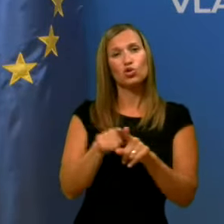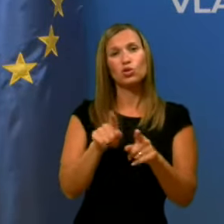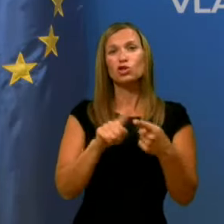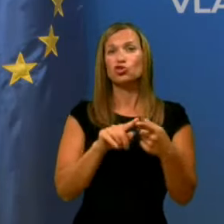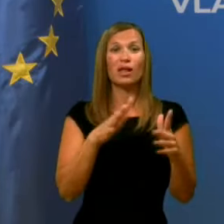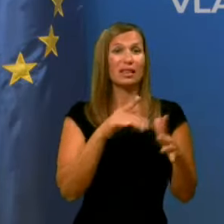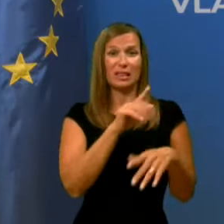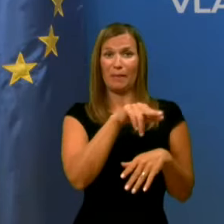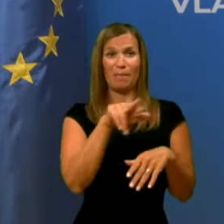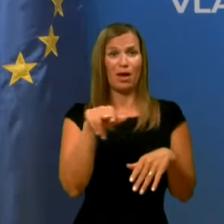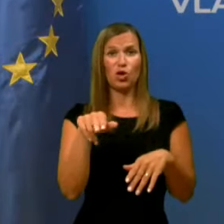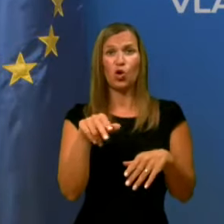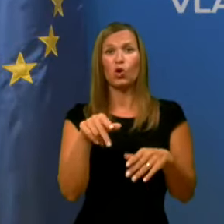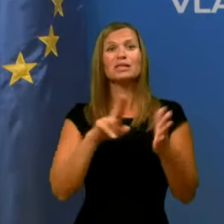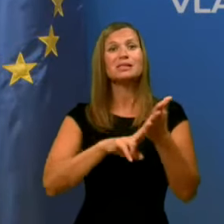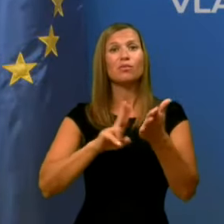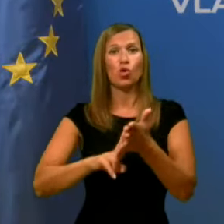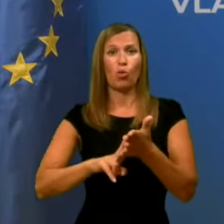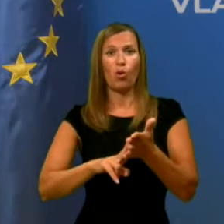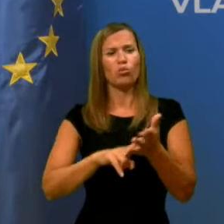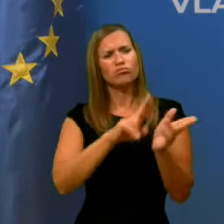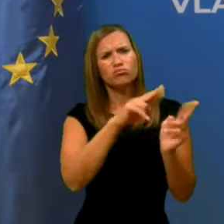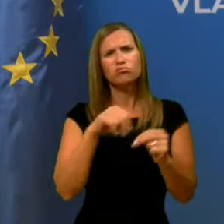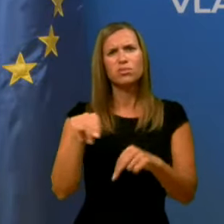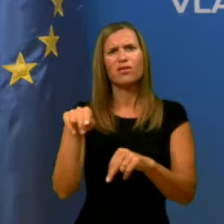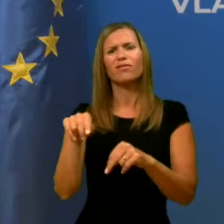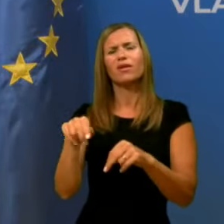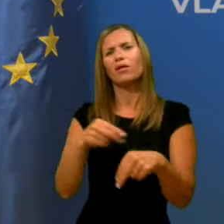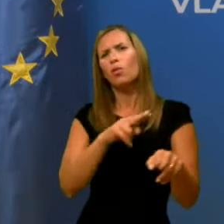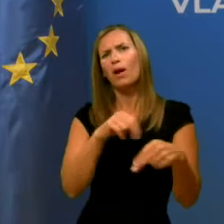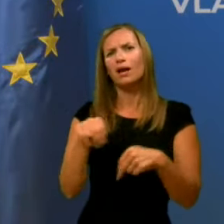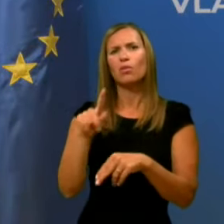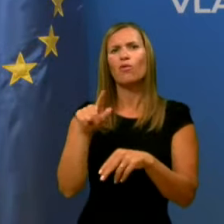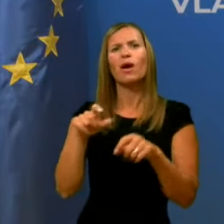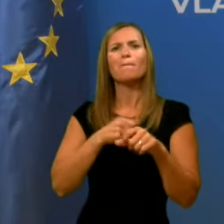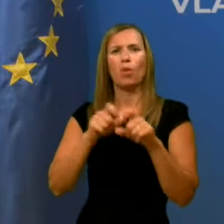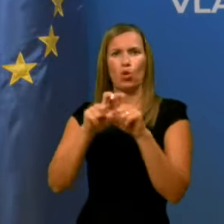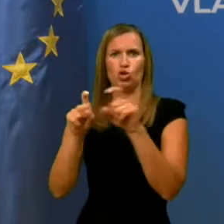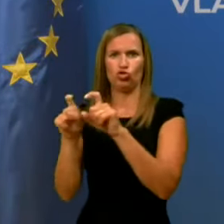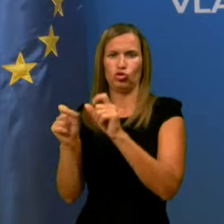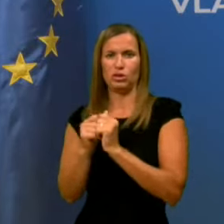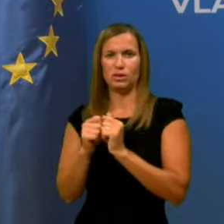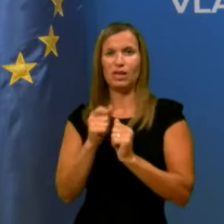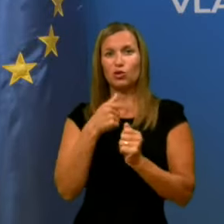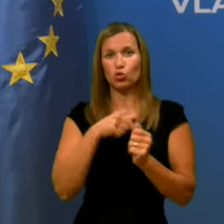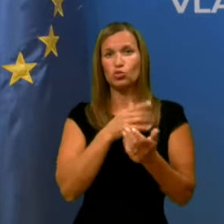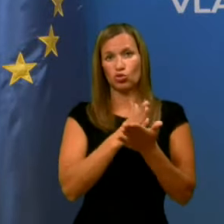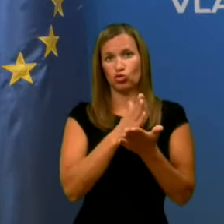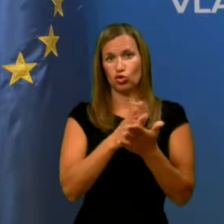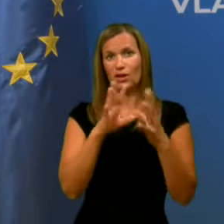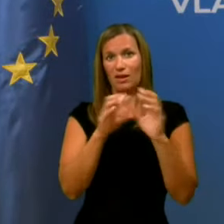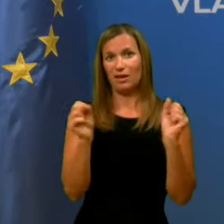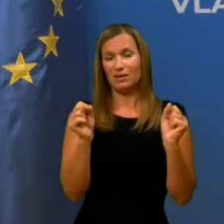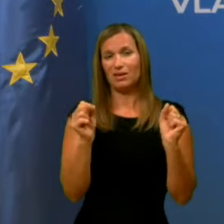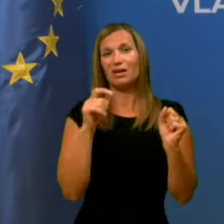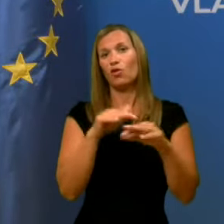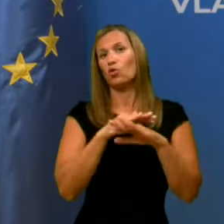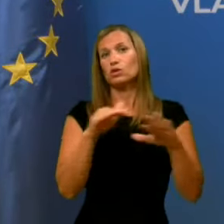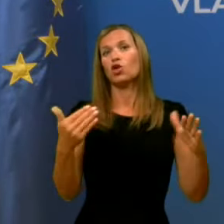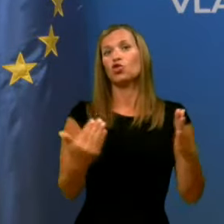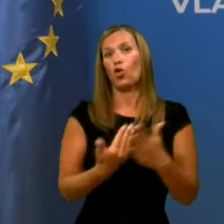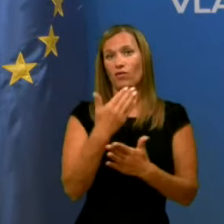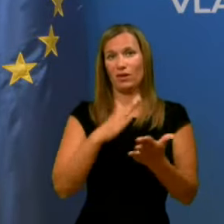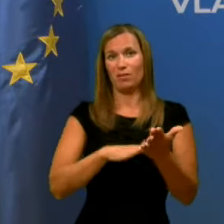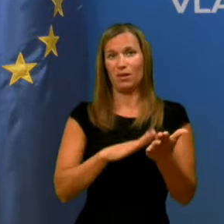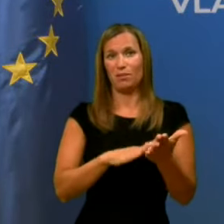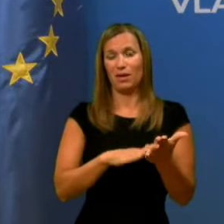nimajo simptomov v bolnišnice in to smo zdaj napravili v vseh novih primerih,